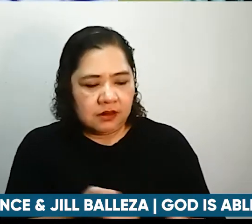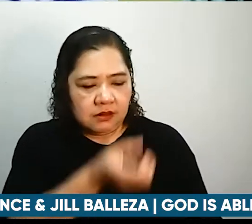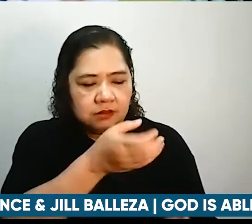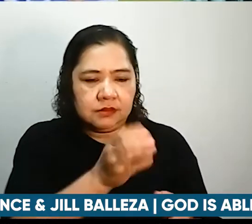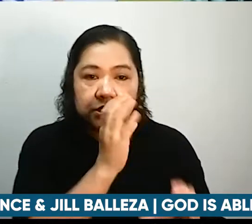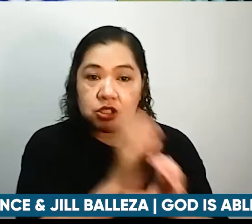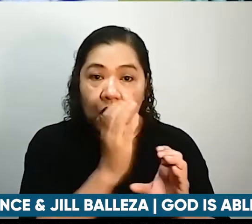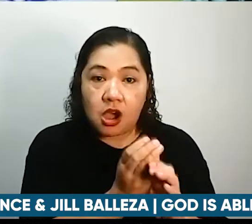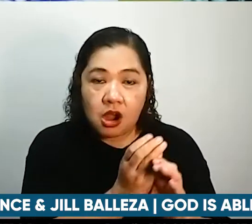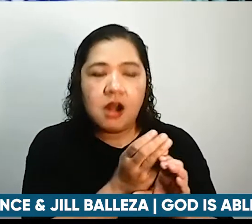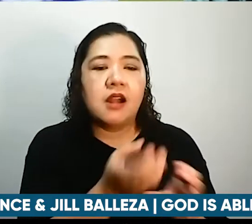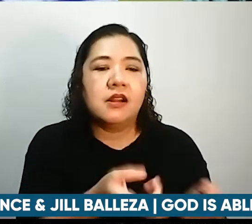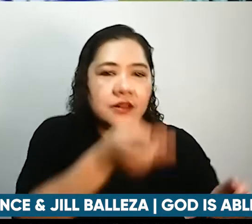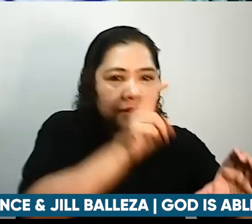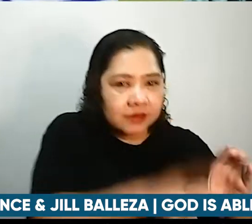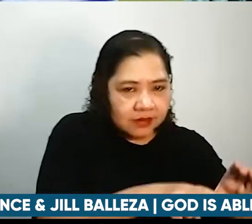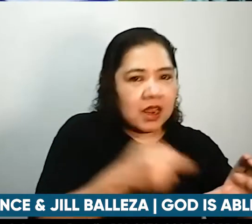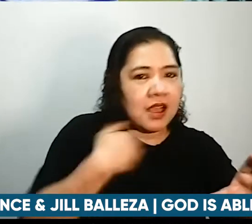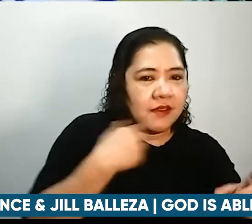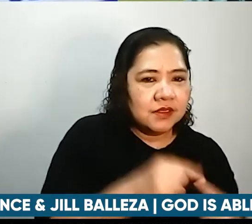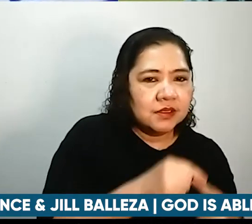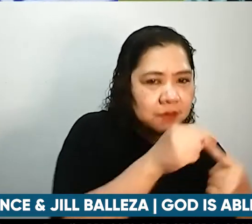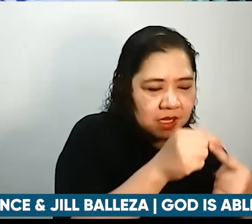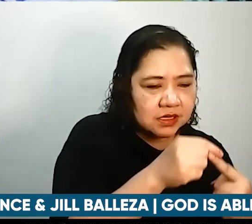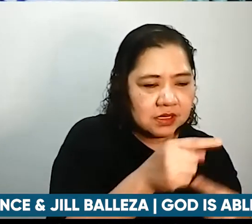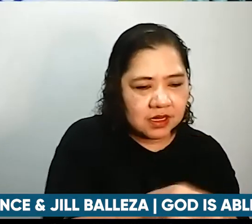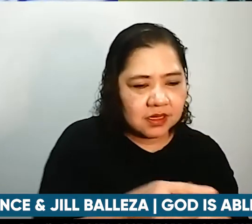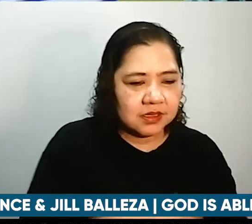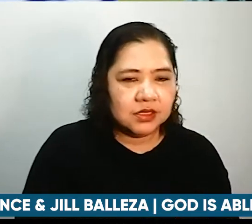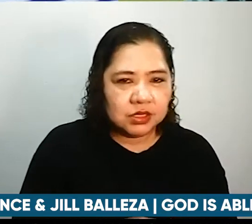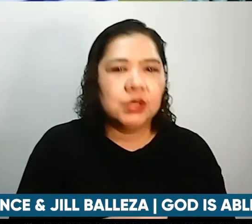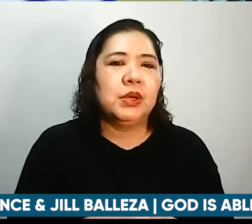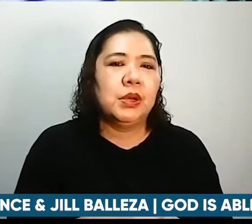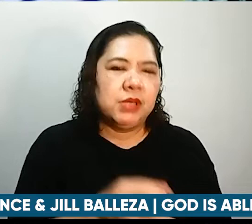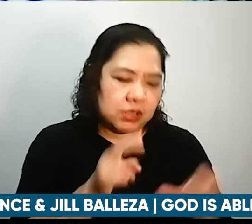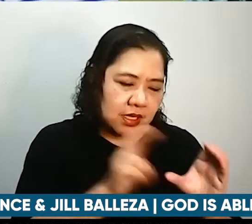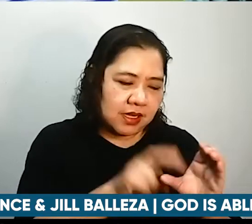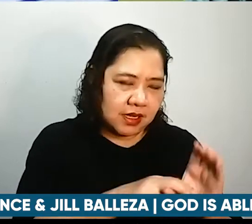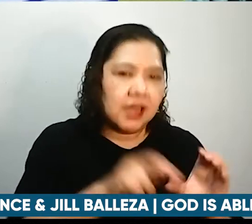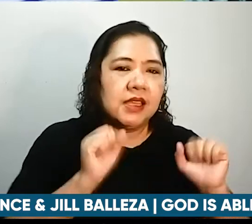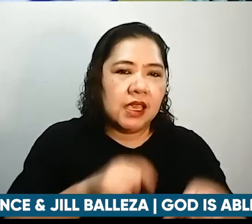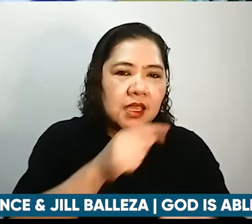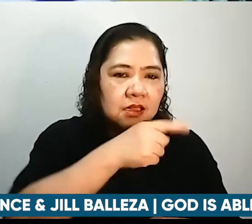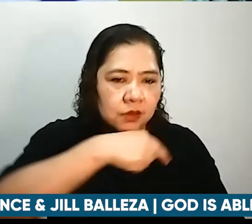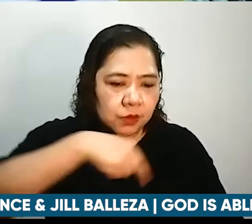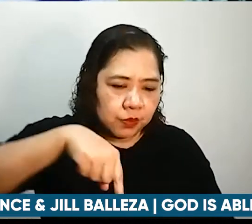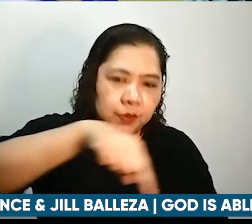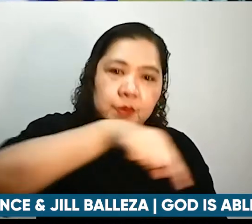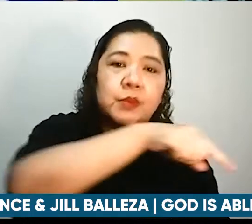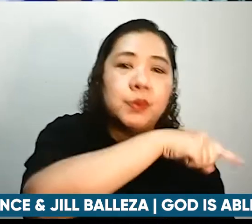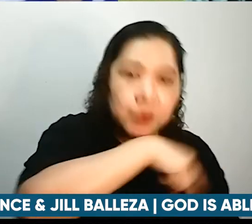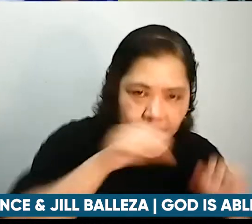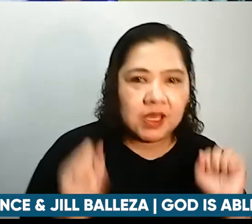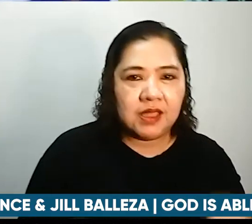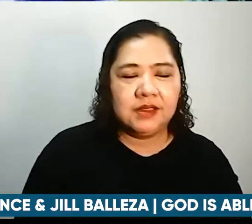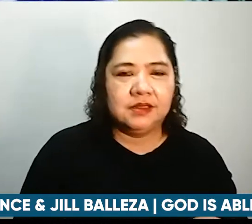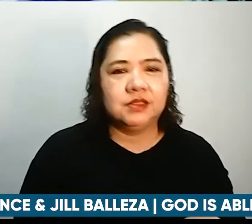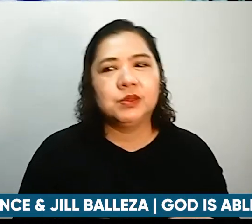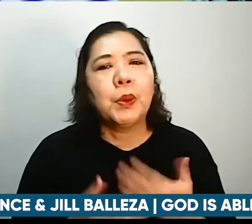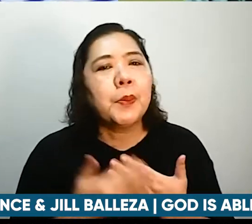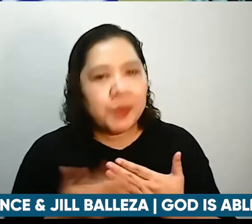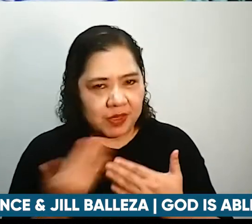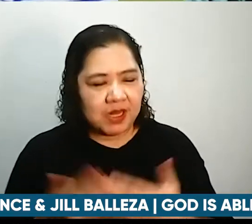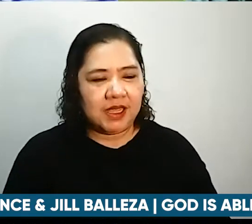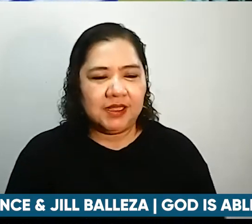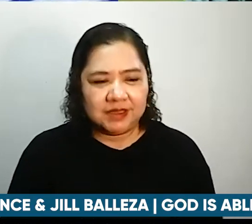iikot so hindi nga siya naman strained kasi umiikot mismo yung upuan yung pinag-uupuan so ang nami actually nakakatawa nung goddess A ball